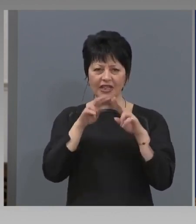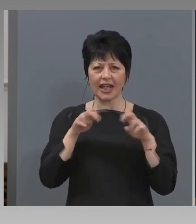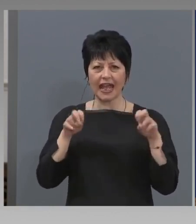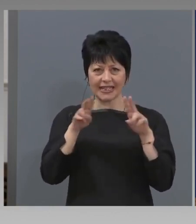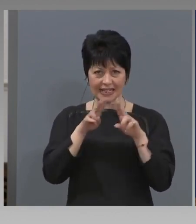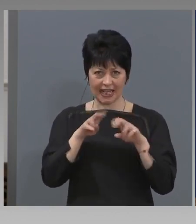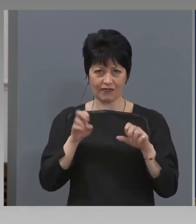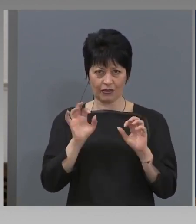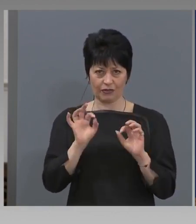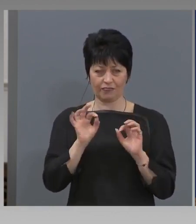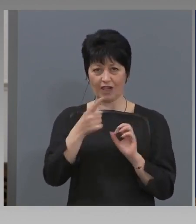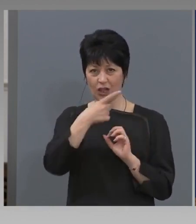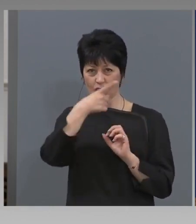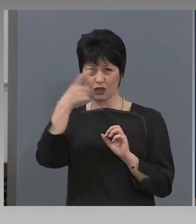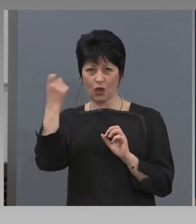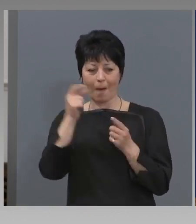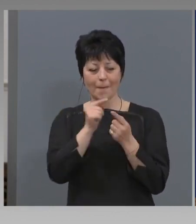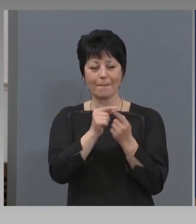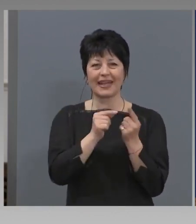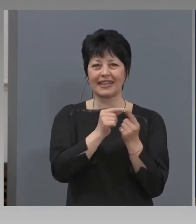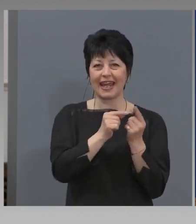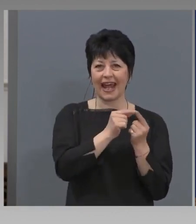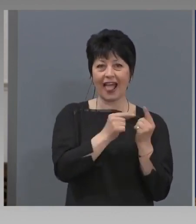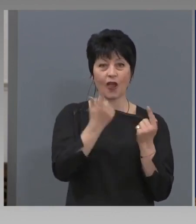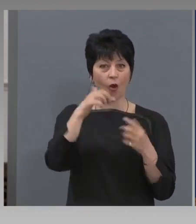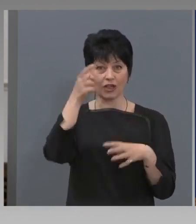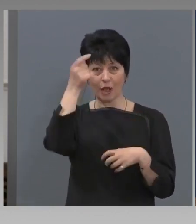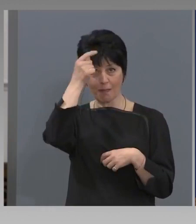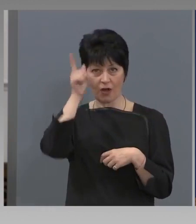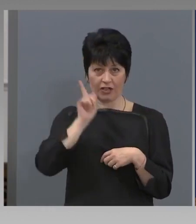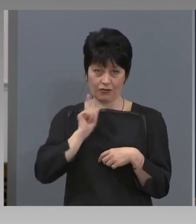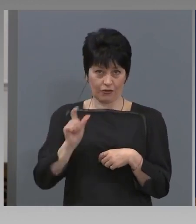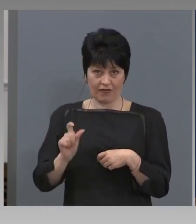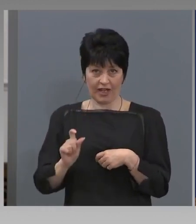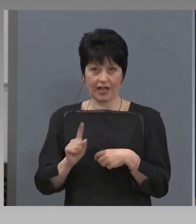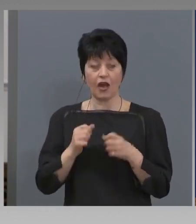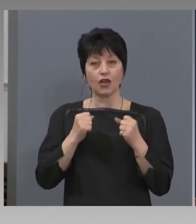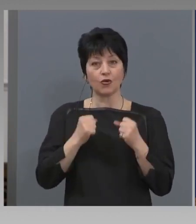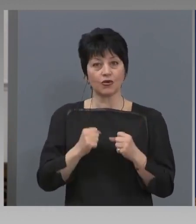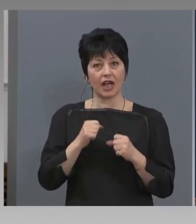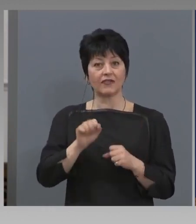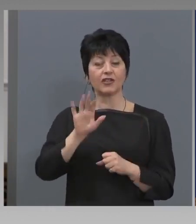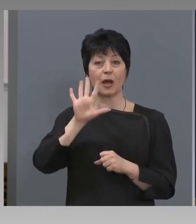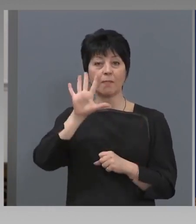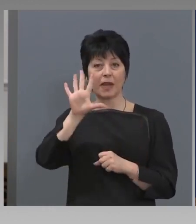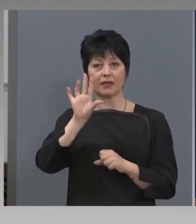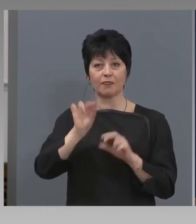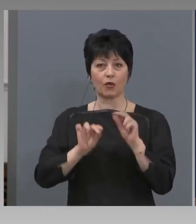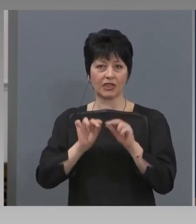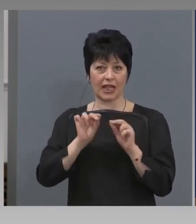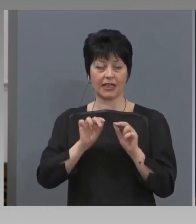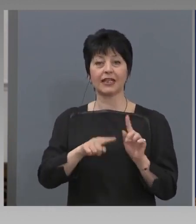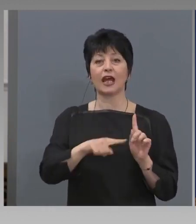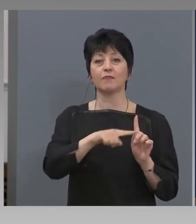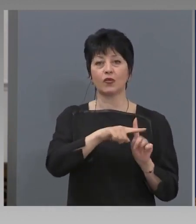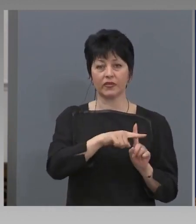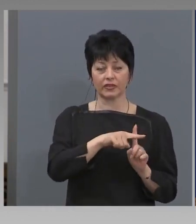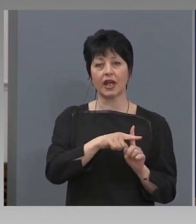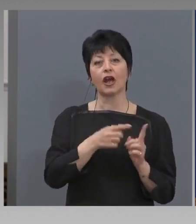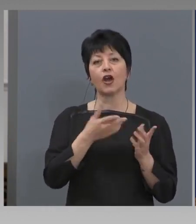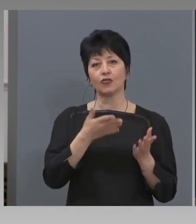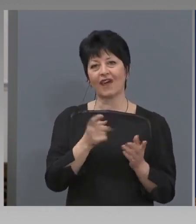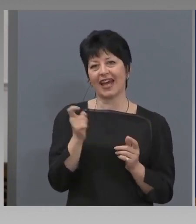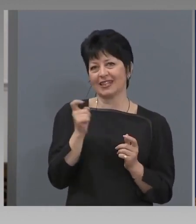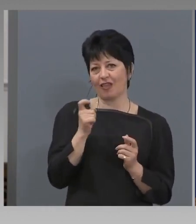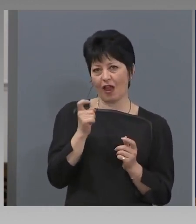материала от болни, от които очакваш 5% да са положителни, това става обикновено,